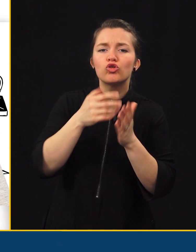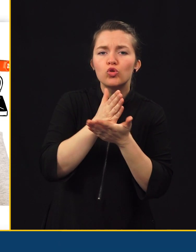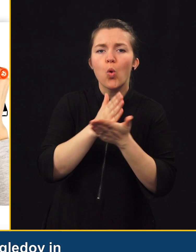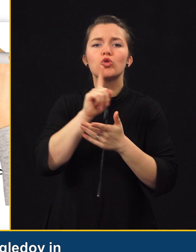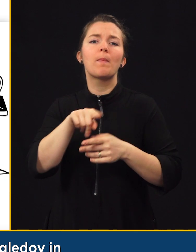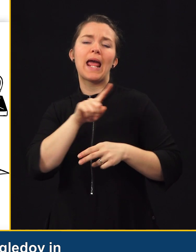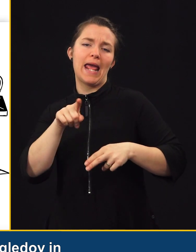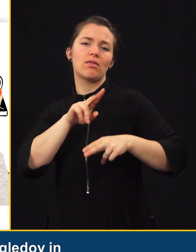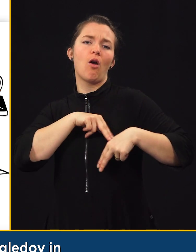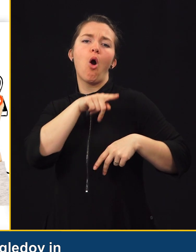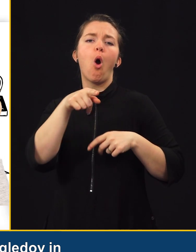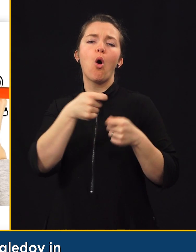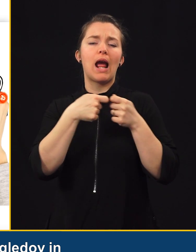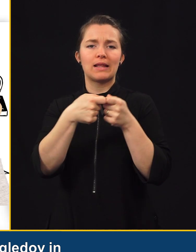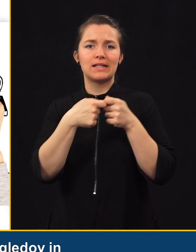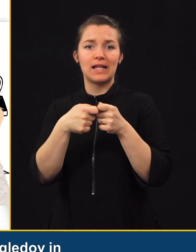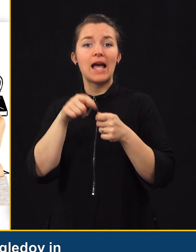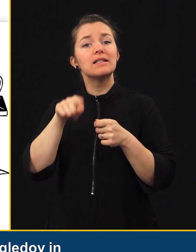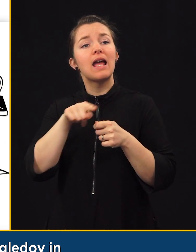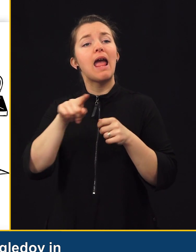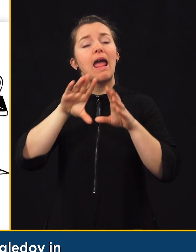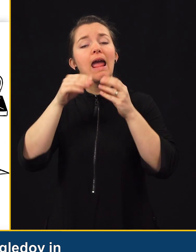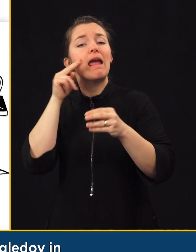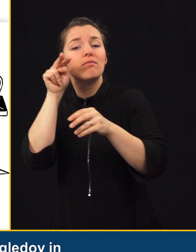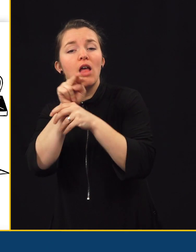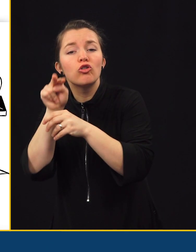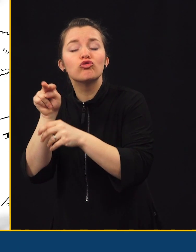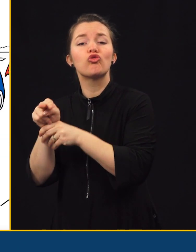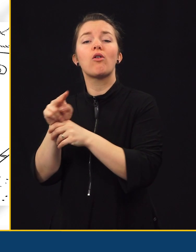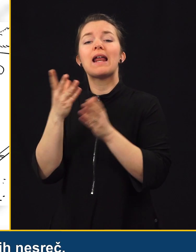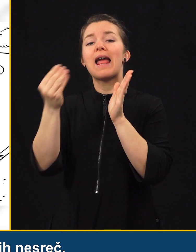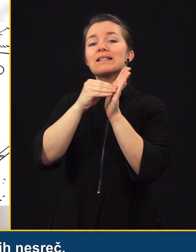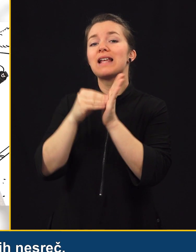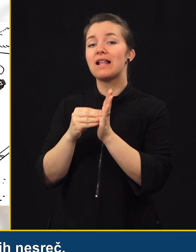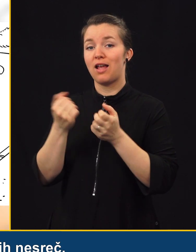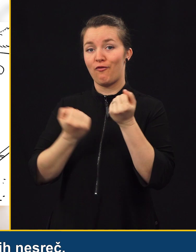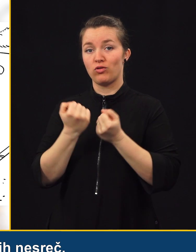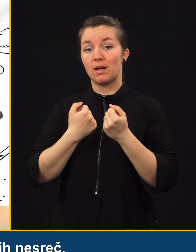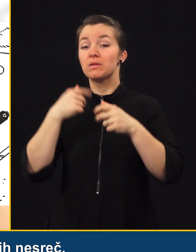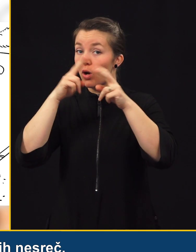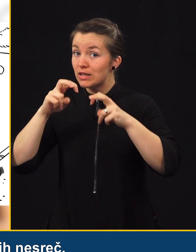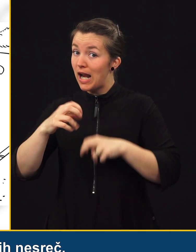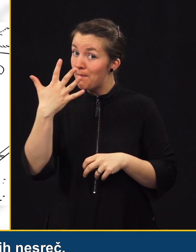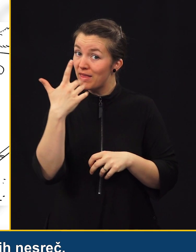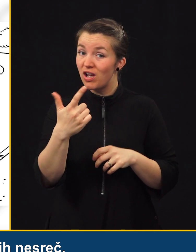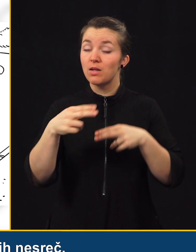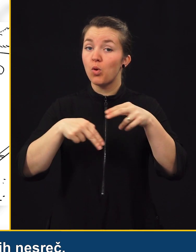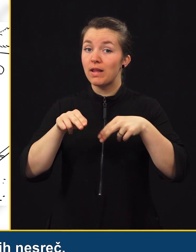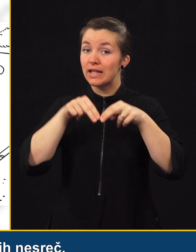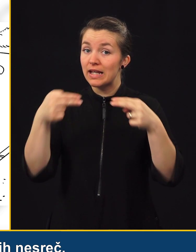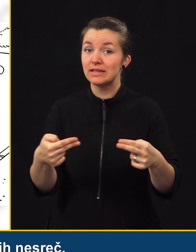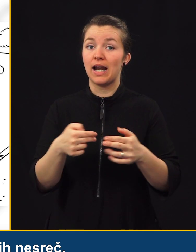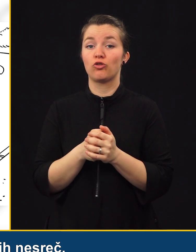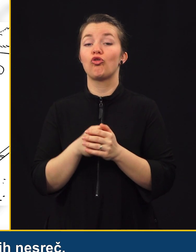nadzorov nad izvajalci tehničnih pregledov in registracije vozil. Raziskali smo 25 prometnih nesreč